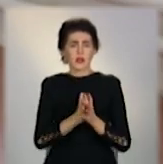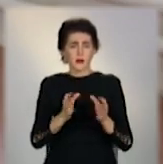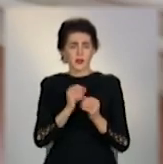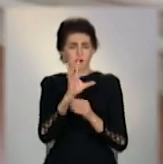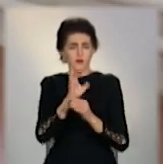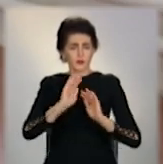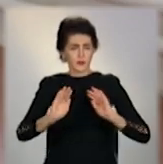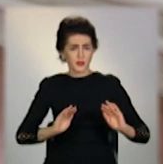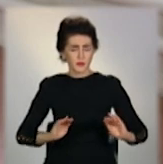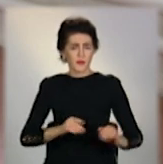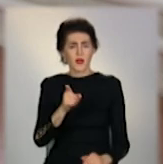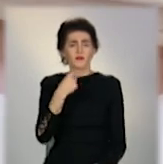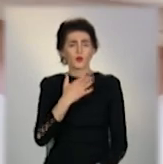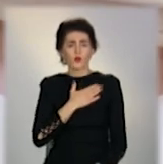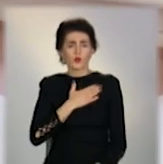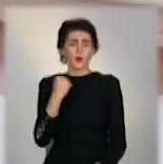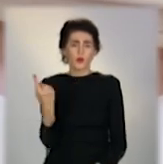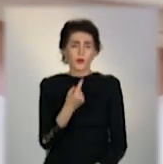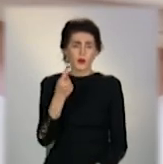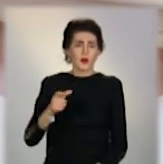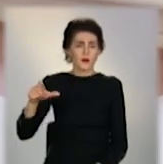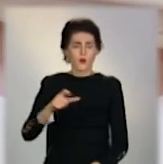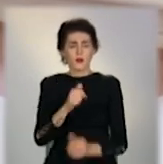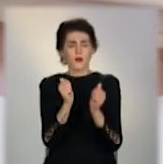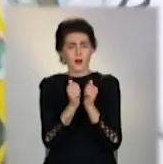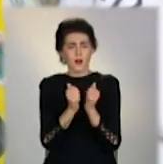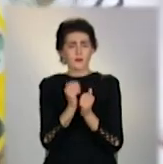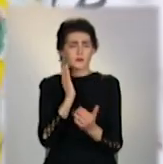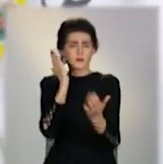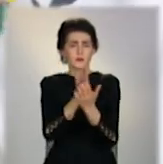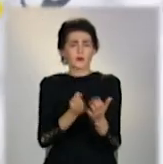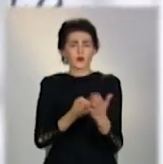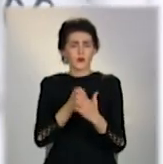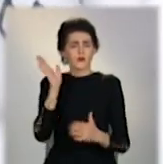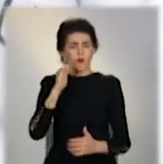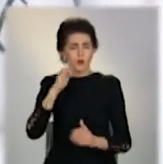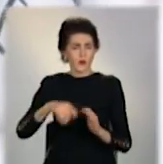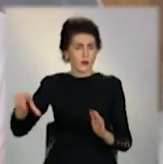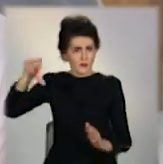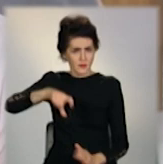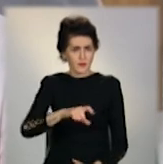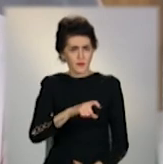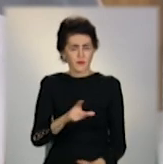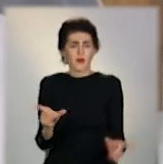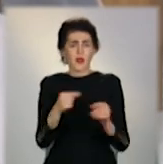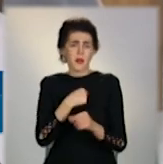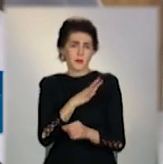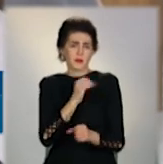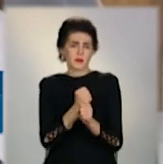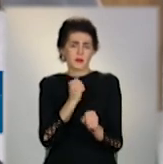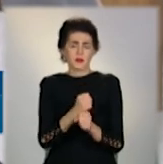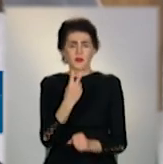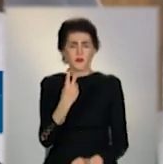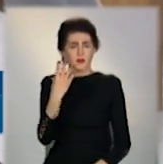Кіра любить гуляти біля річки, тож її тропа прямувала до водойми. Ми робили це дві дні, мабуть.